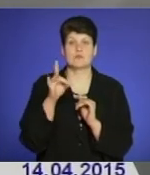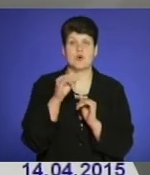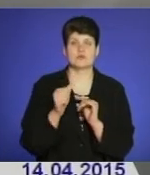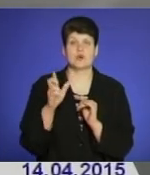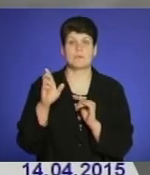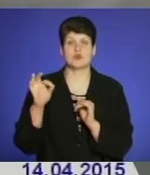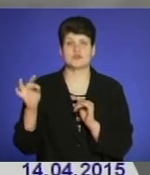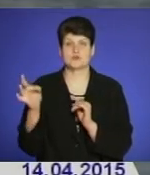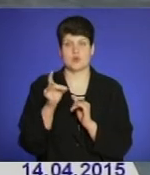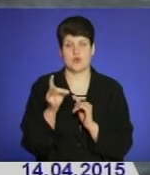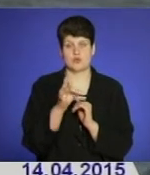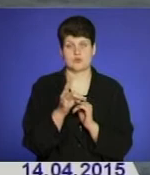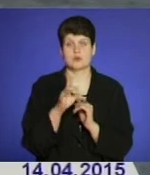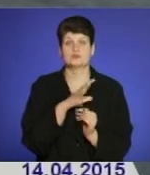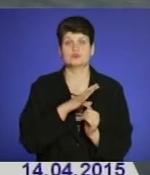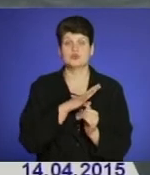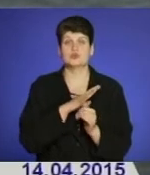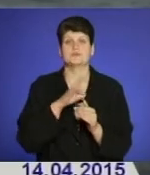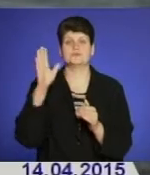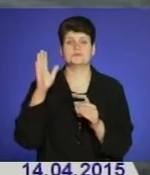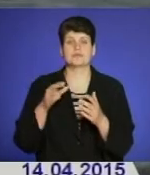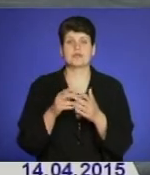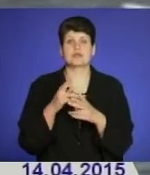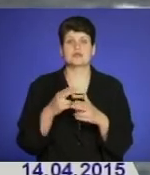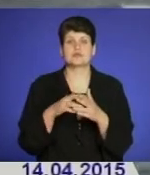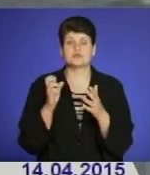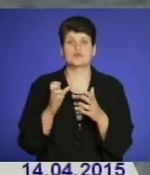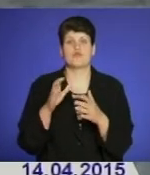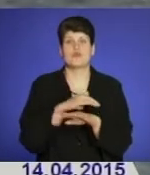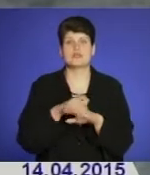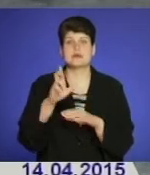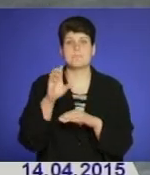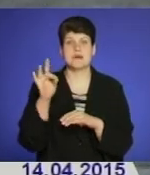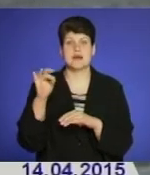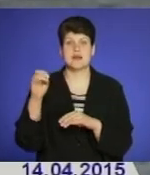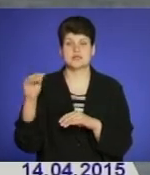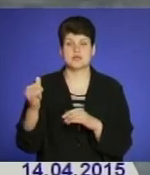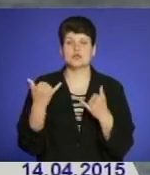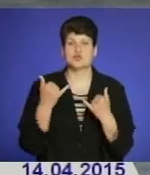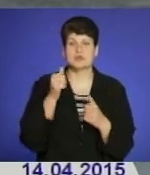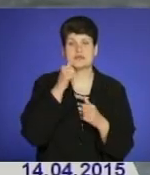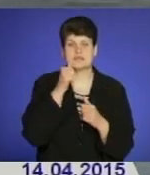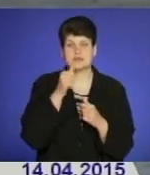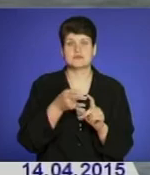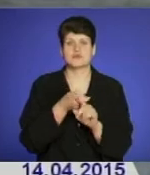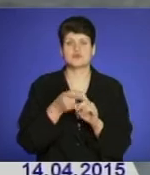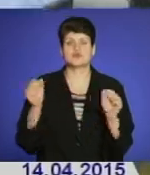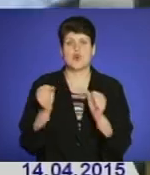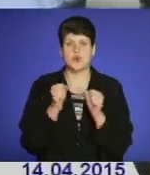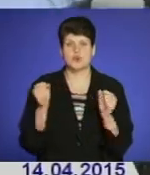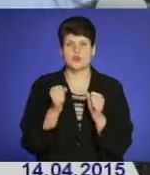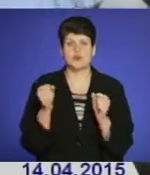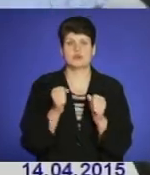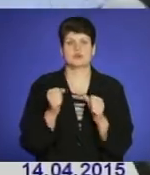Борщівському районах. Було знеструмлено вулицю у Бережанах. Нагадаємо, сьогодні та завтра через приходження холодного атмосферного